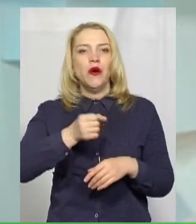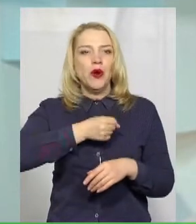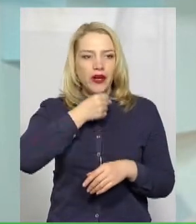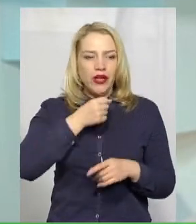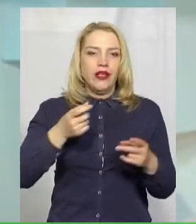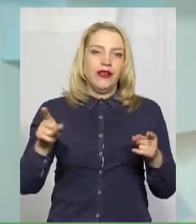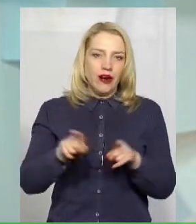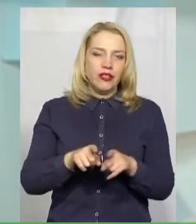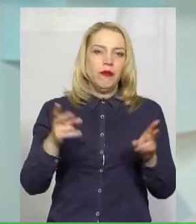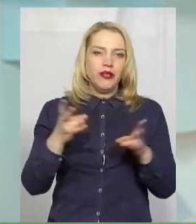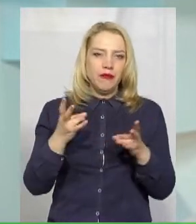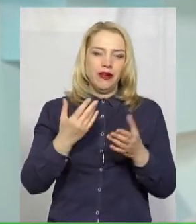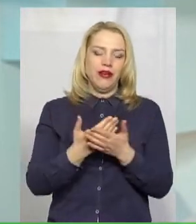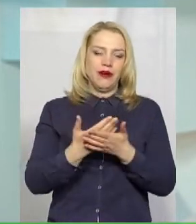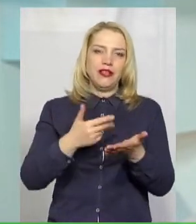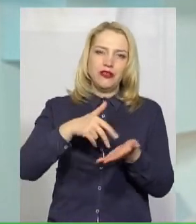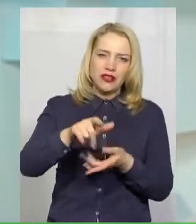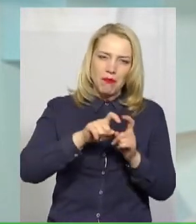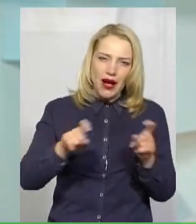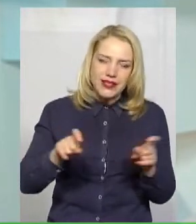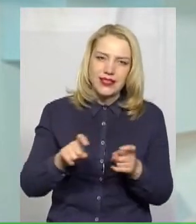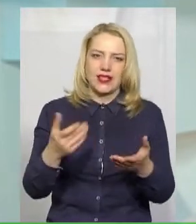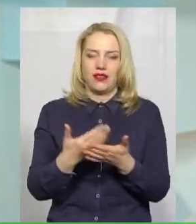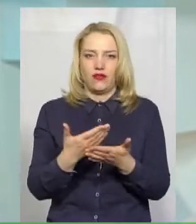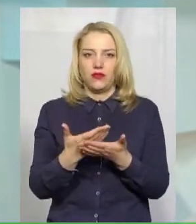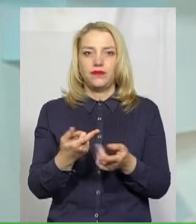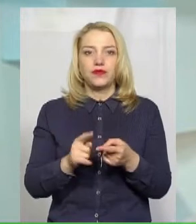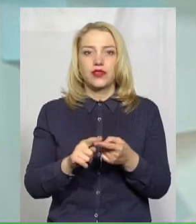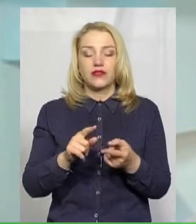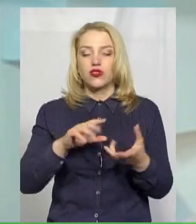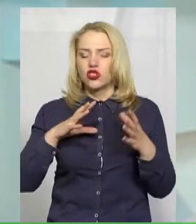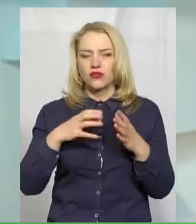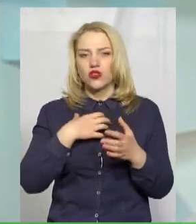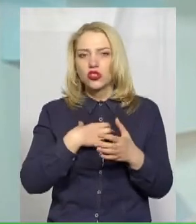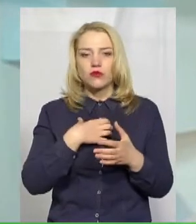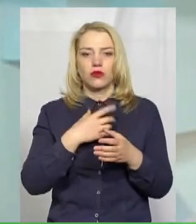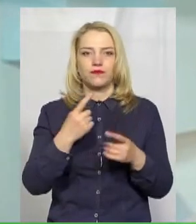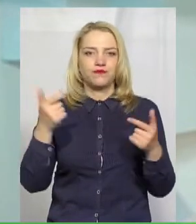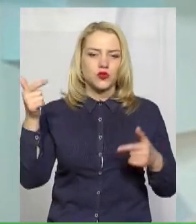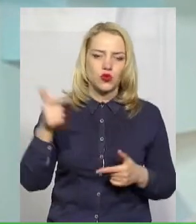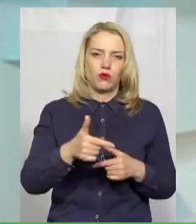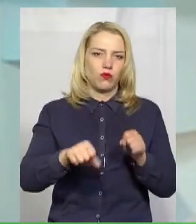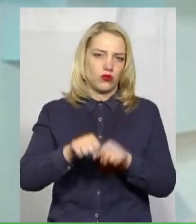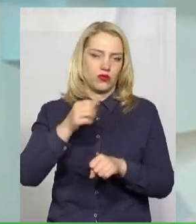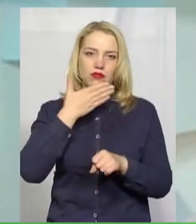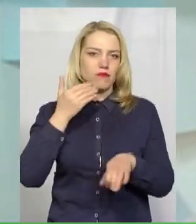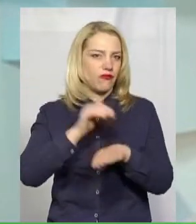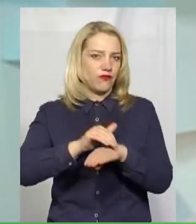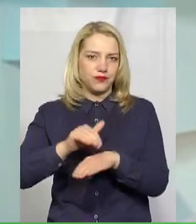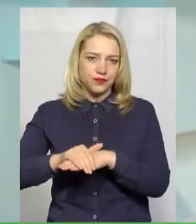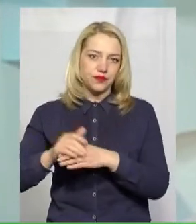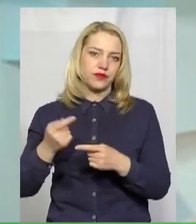також потребують того, щоб сходити в магазин. В основному таких порушень взагалі не зафіксовано. В більшості випадків це дуже